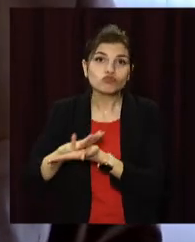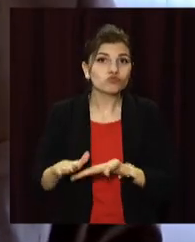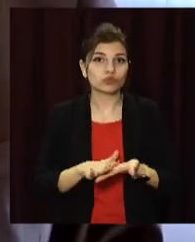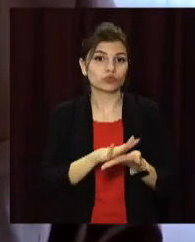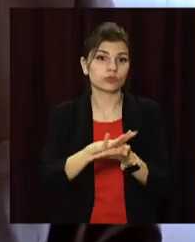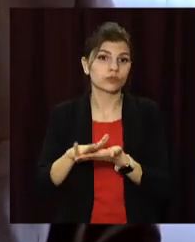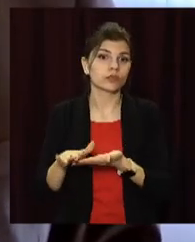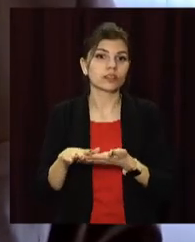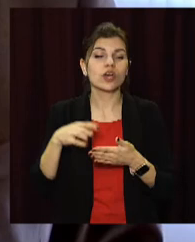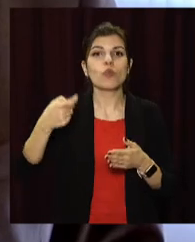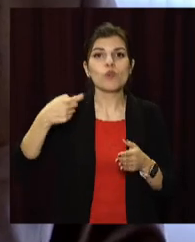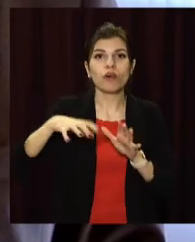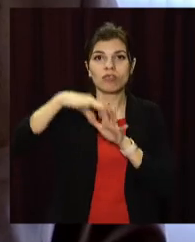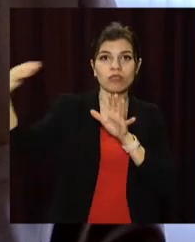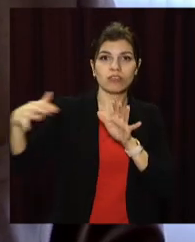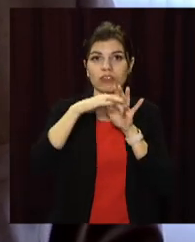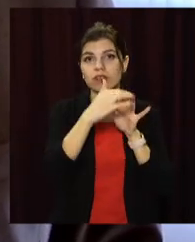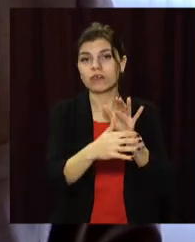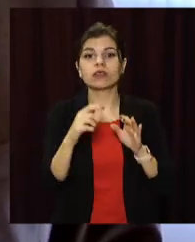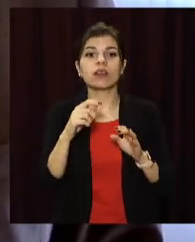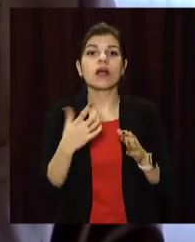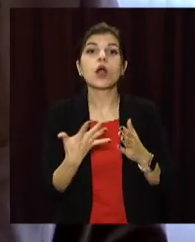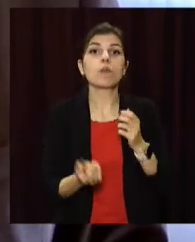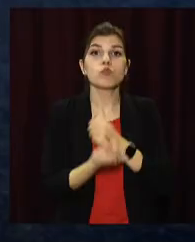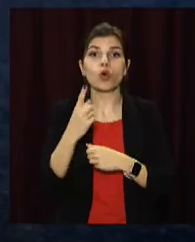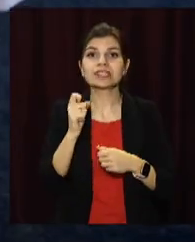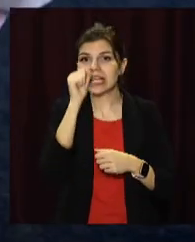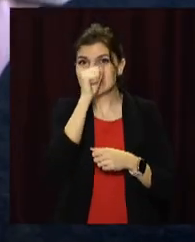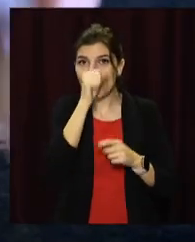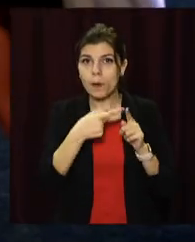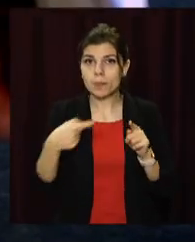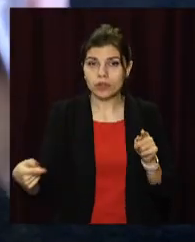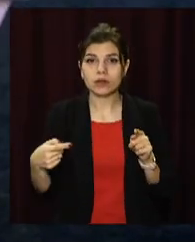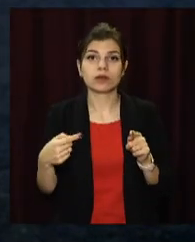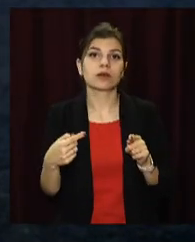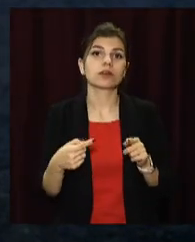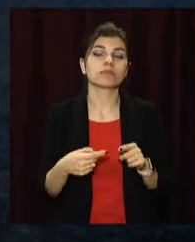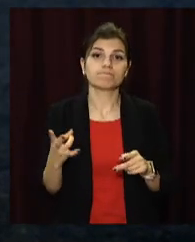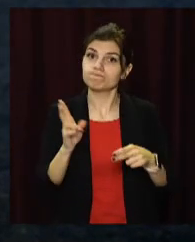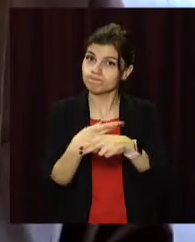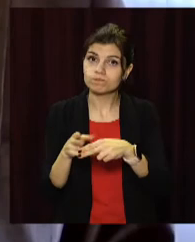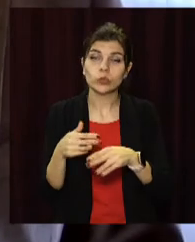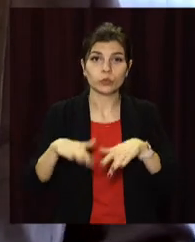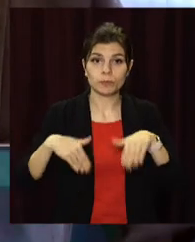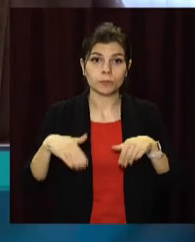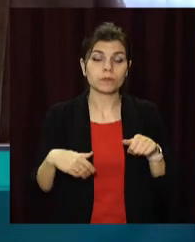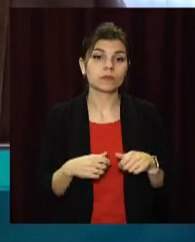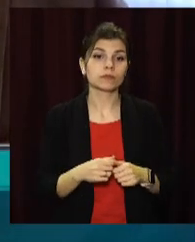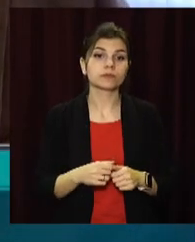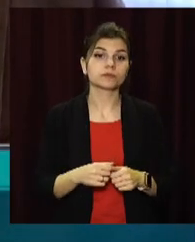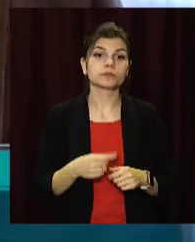ліквідувати сміттезвалища, які виникли за зимовий період. Вулиця Сурська – це є місце,